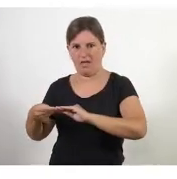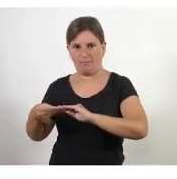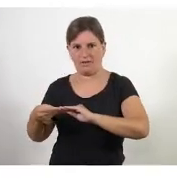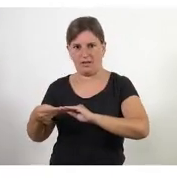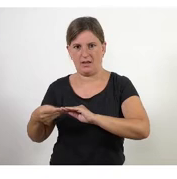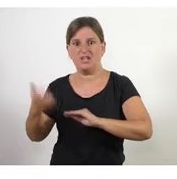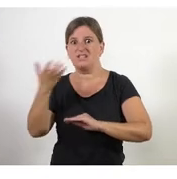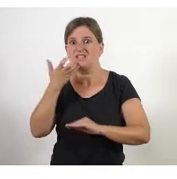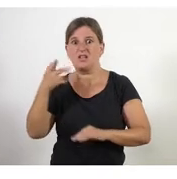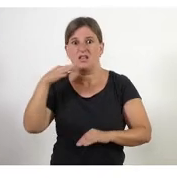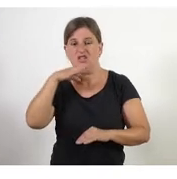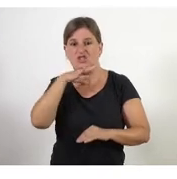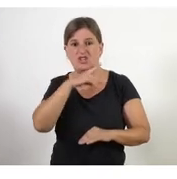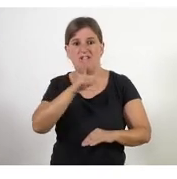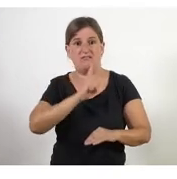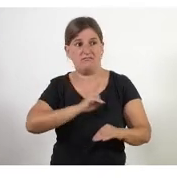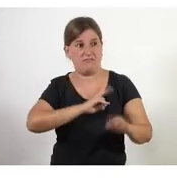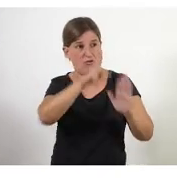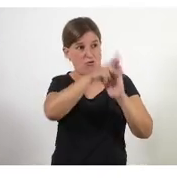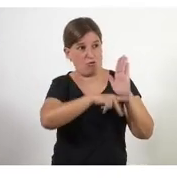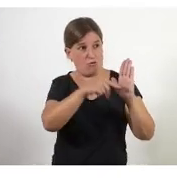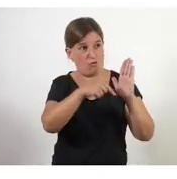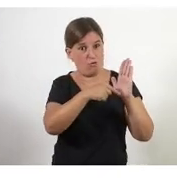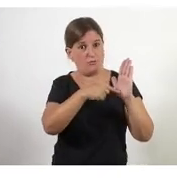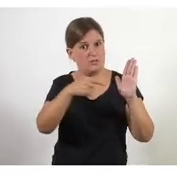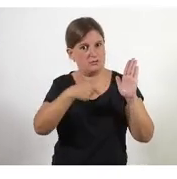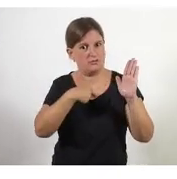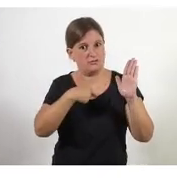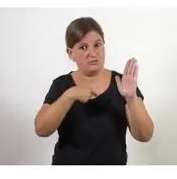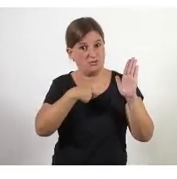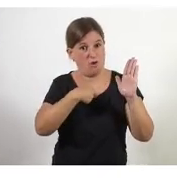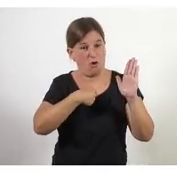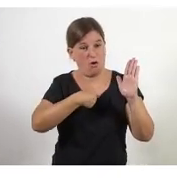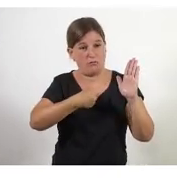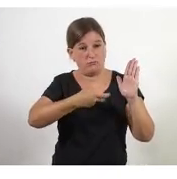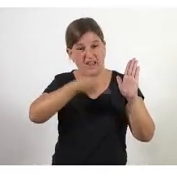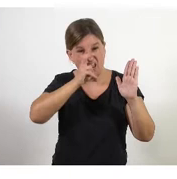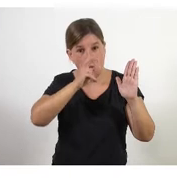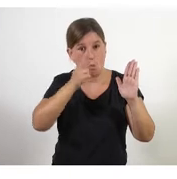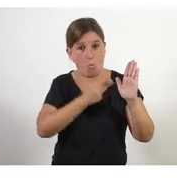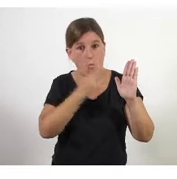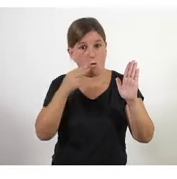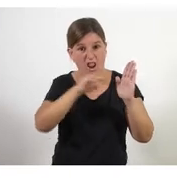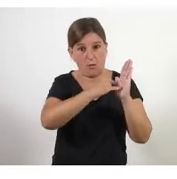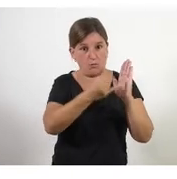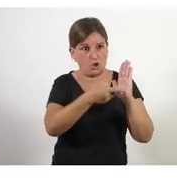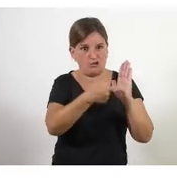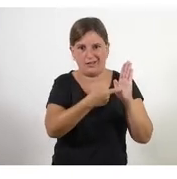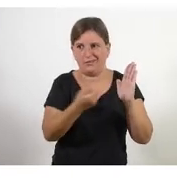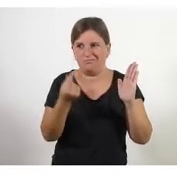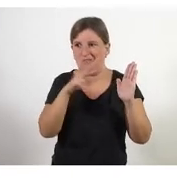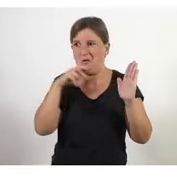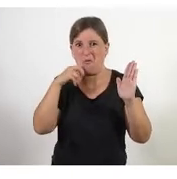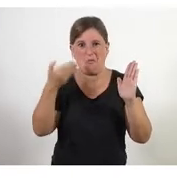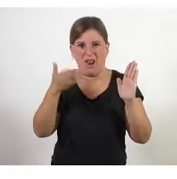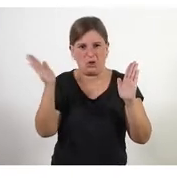establir al mes de gener per aquells calers que et van donar no estaràs aportant valor a la societat ara mateix no estaràs atenent